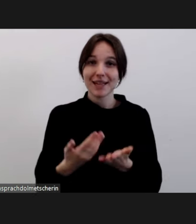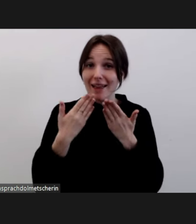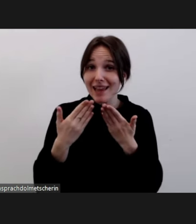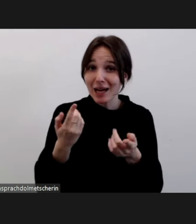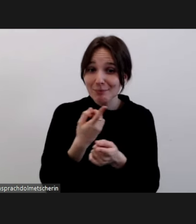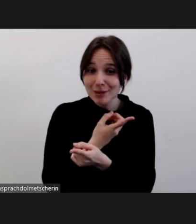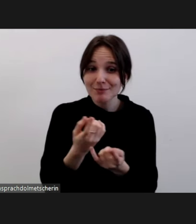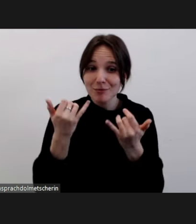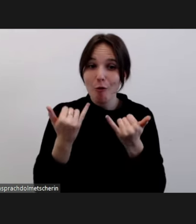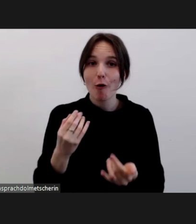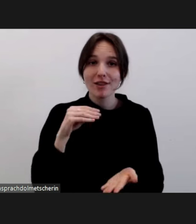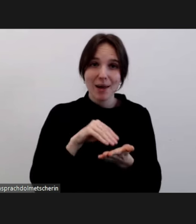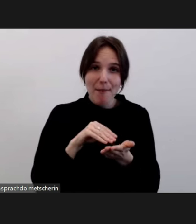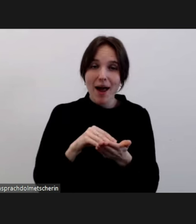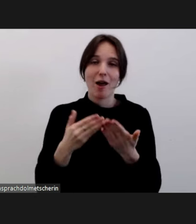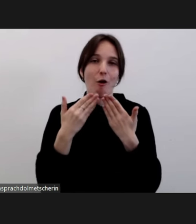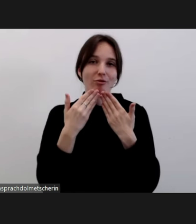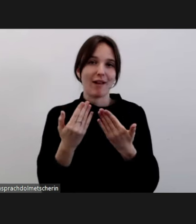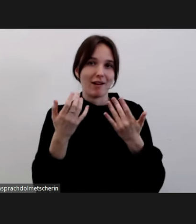Teilnahme an der Befragung.